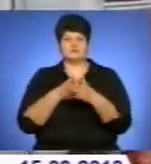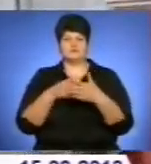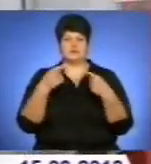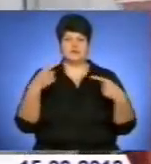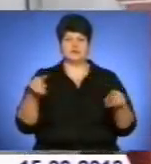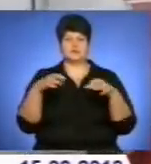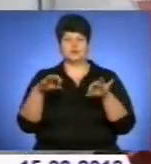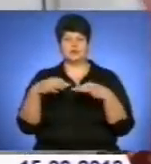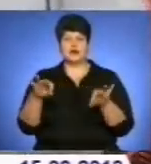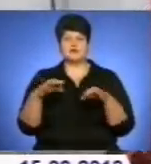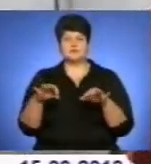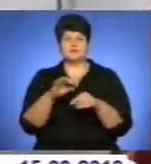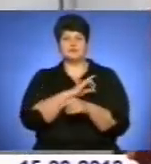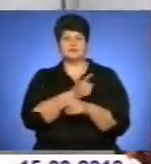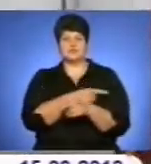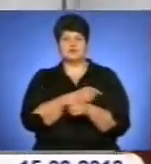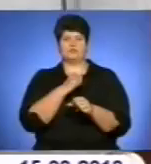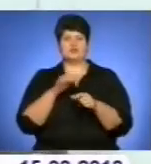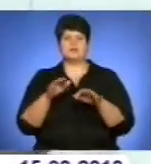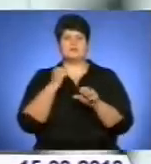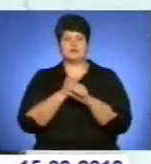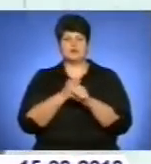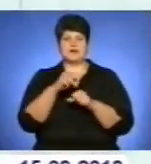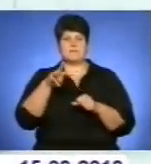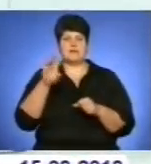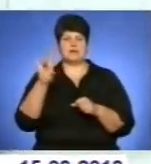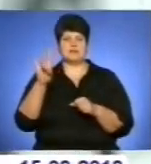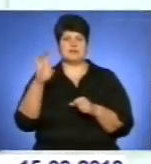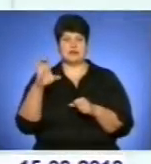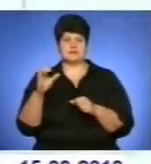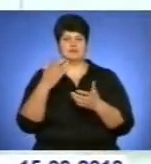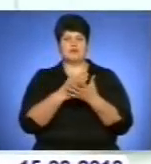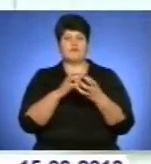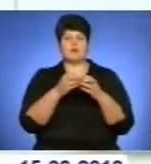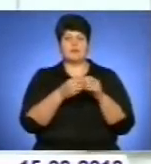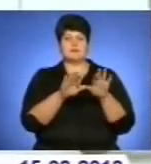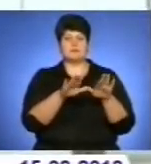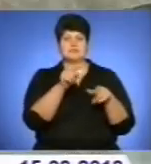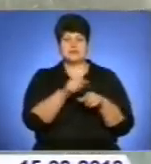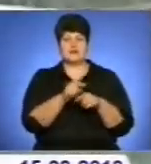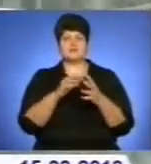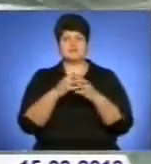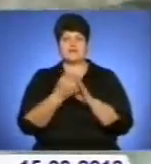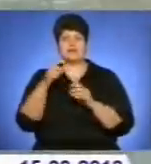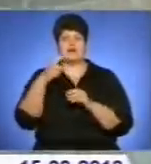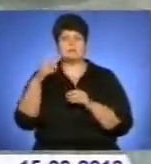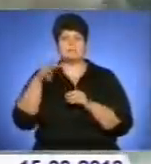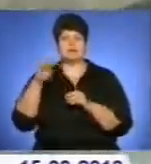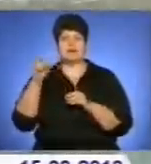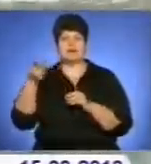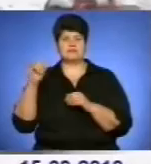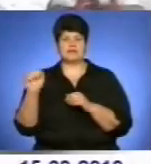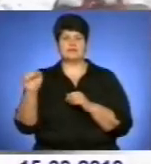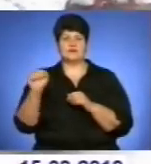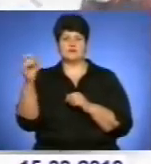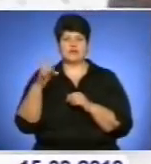Негода у Тернополі зупинила рух транспорту. На об'їздні стоять десятки автівок. Проблема із великими вантажними автомобілями. Вони буксують і